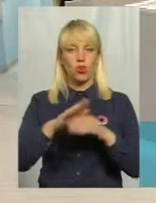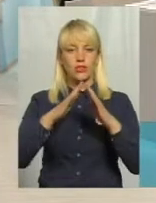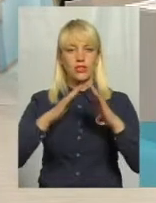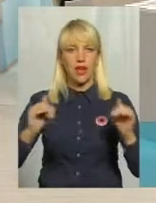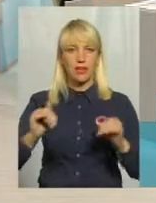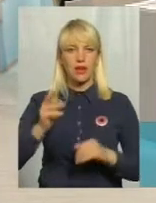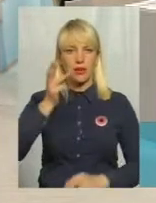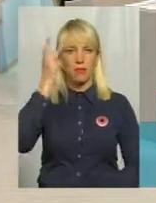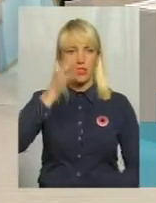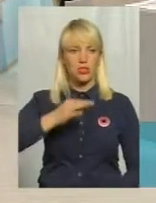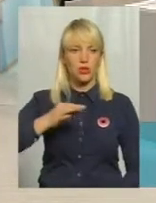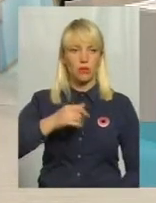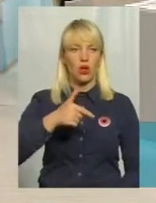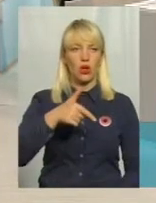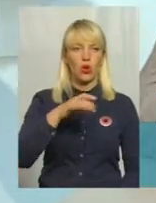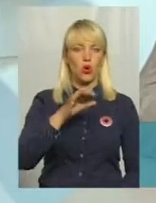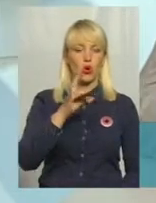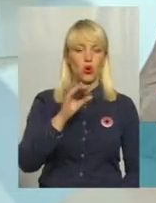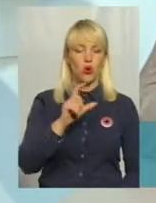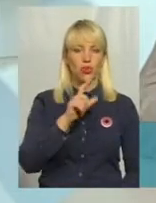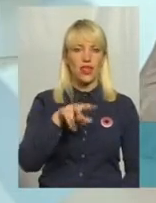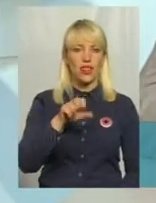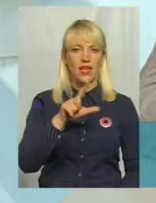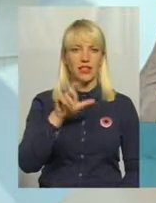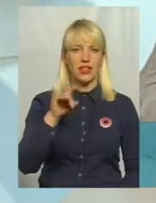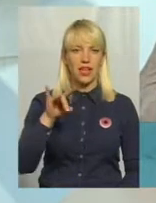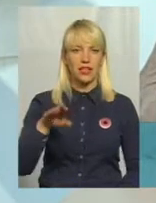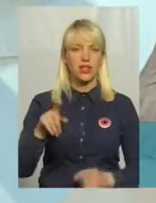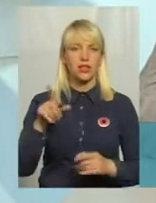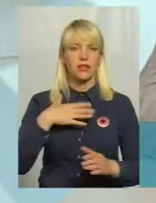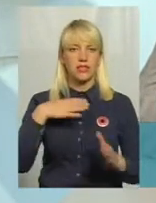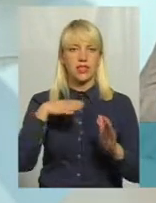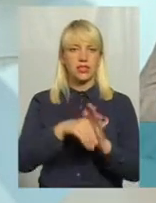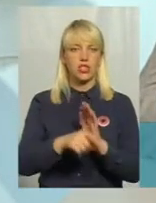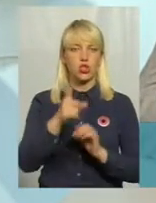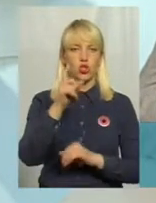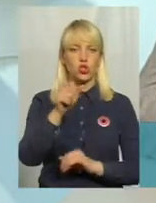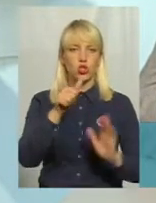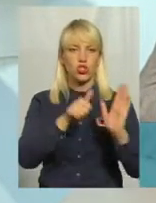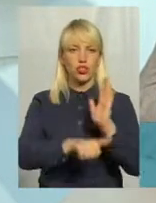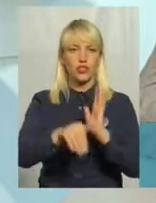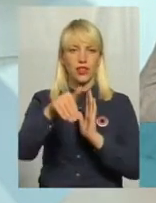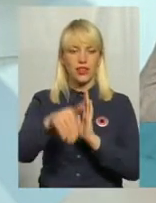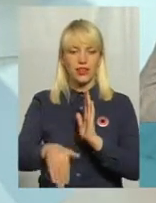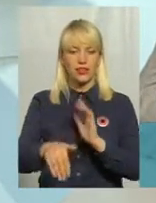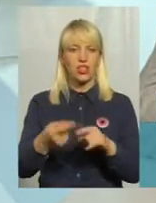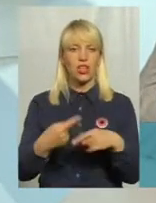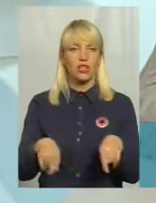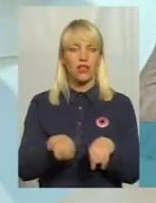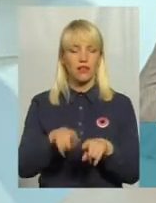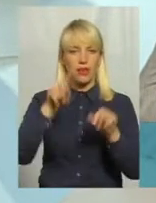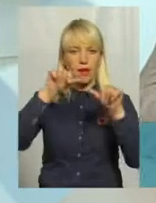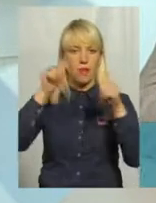області Гросло-Зарєць, і там загинуло більше 160 тисяч. І такі пам'ятки є надзвичайно